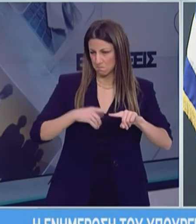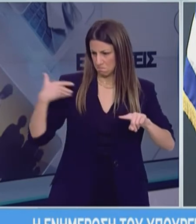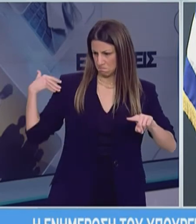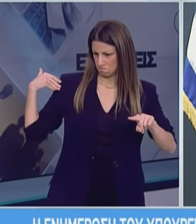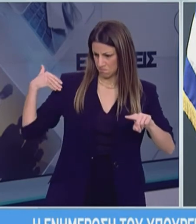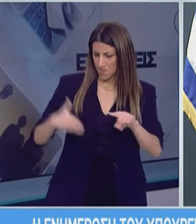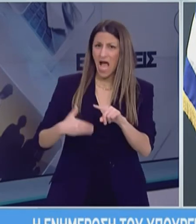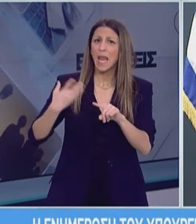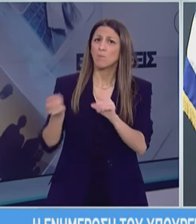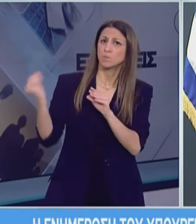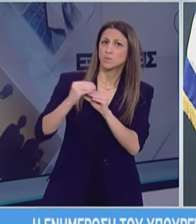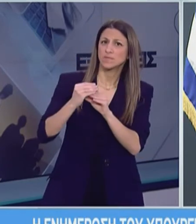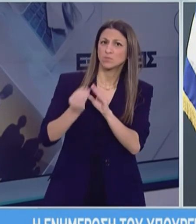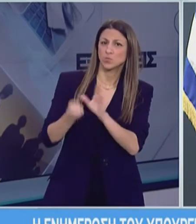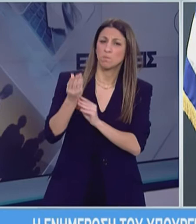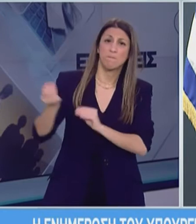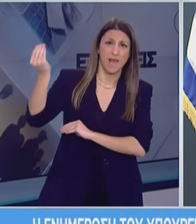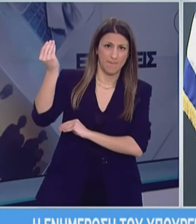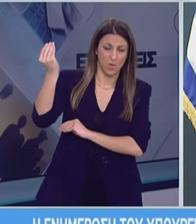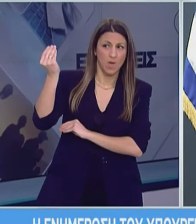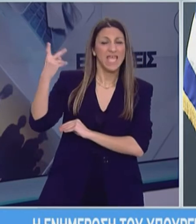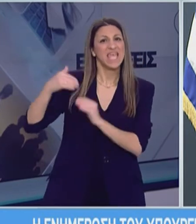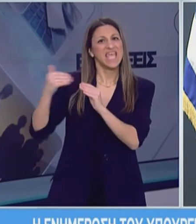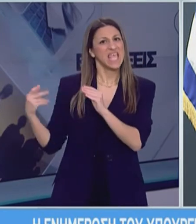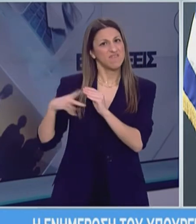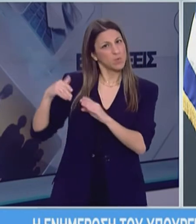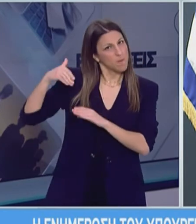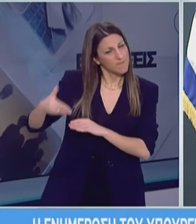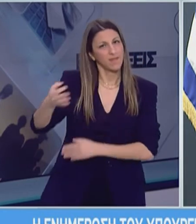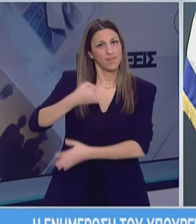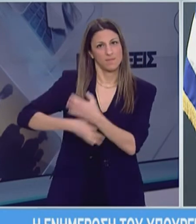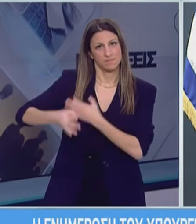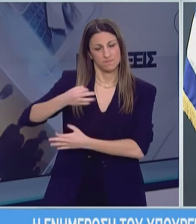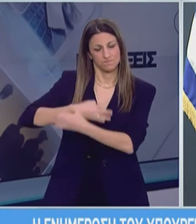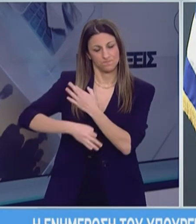πριν λίγο δεδομένα, αλλά ο συνολικός αριθμός θα διαμορφωθεί μετά τα τελικά αποτελέσματα από το πλοίο.